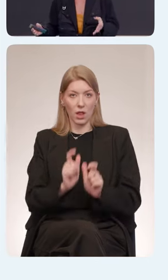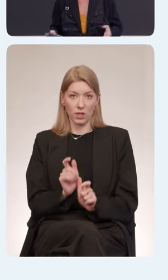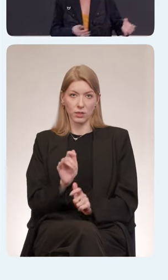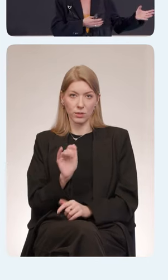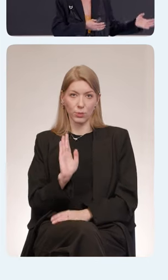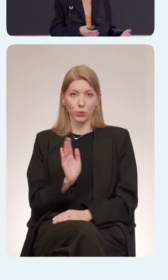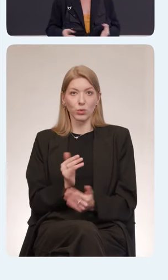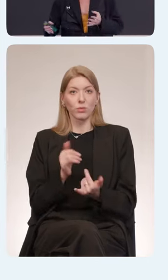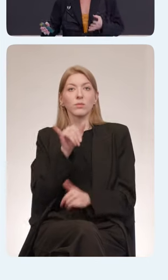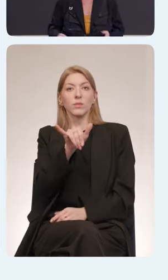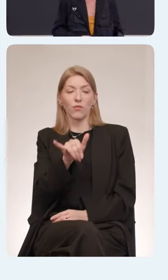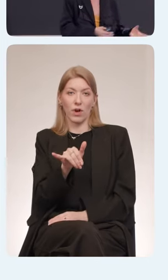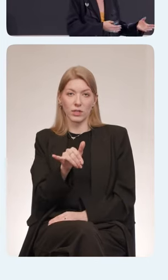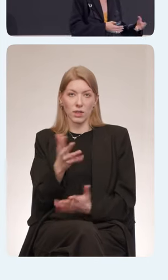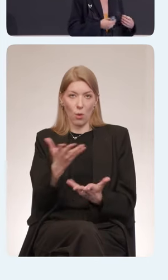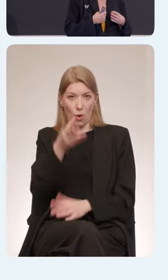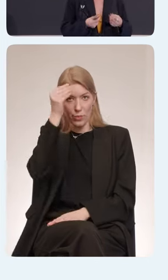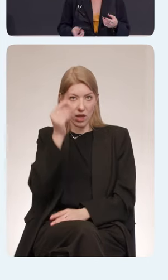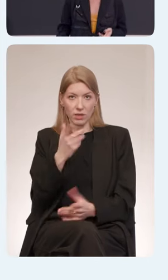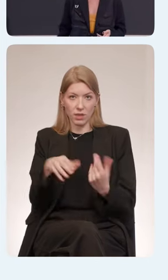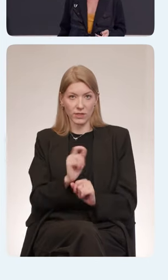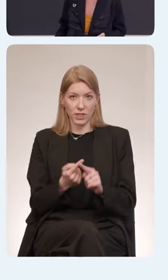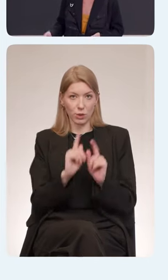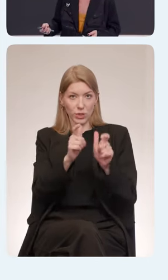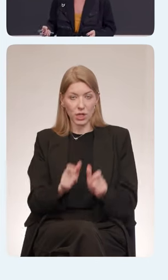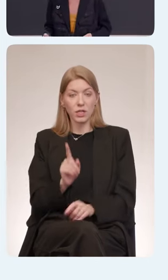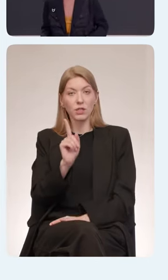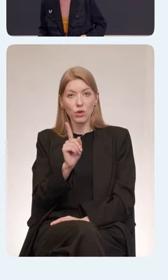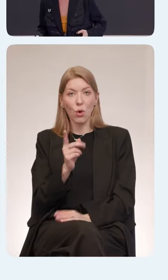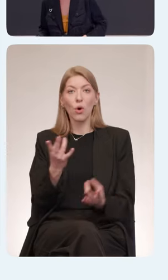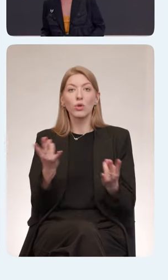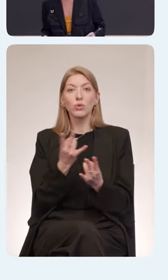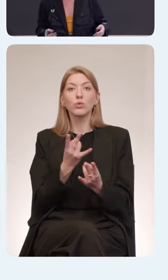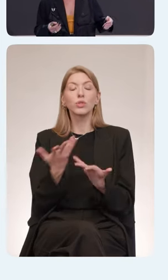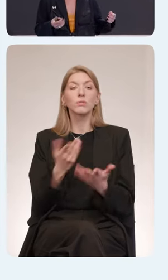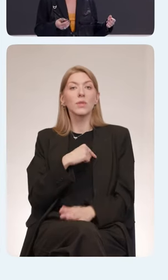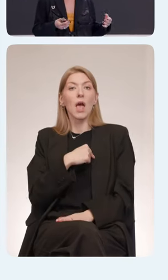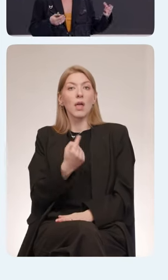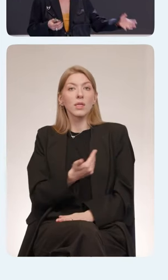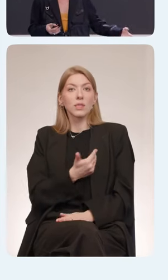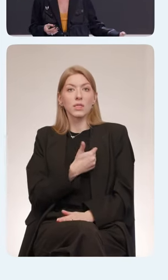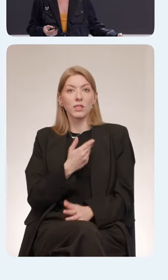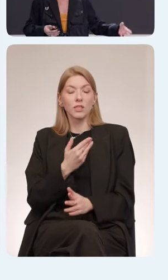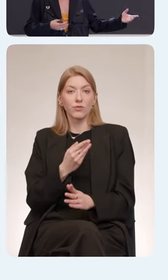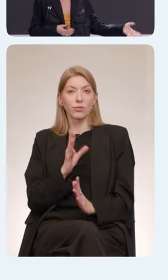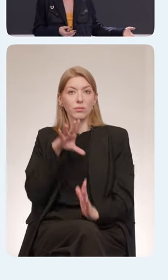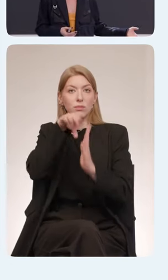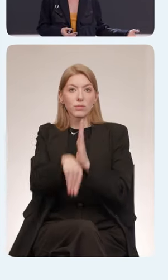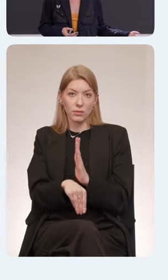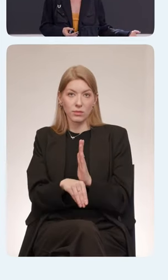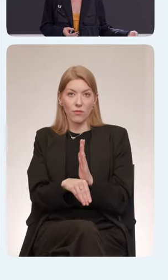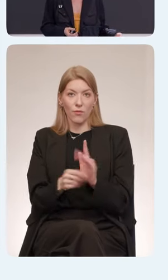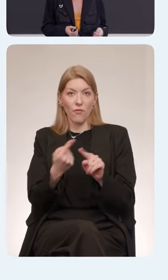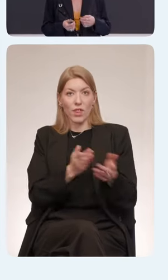но тем не менее другие люди тоже должны понять, как они могут разместить свою инициативу во внедрение доступности, своей